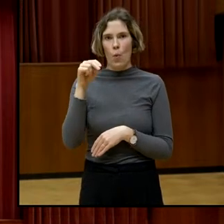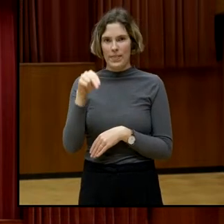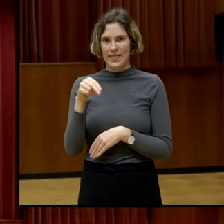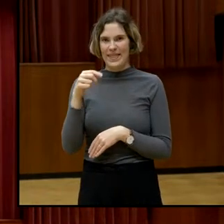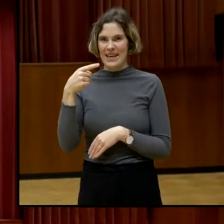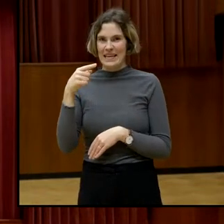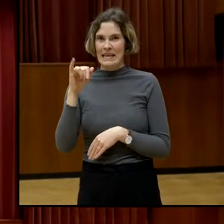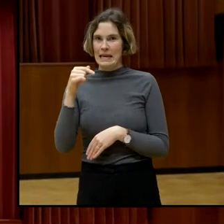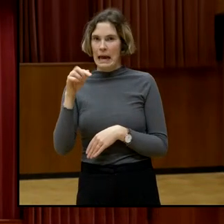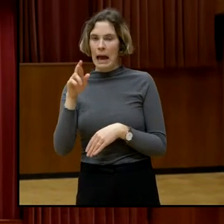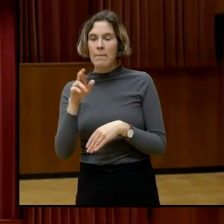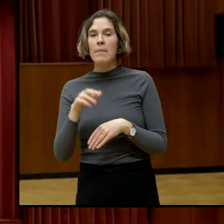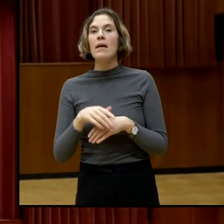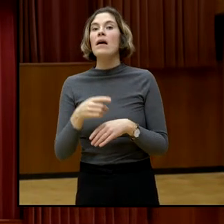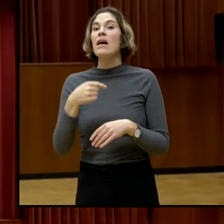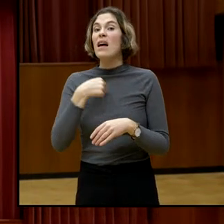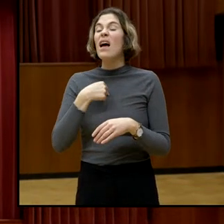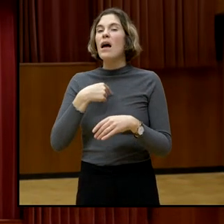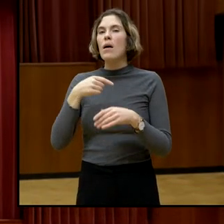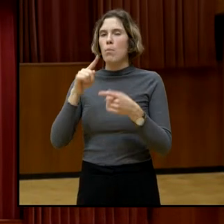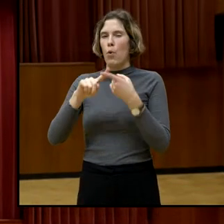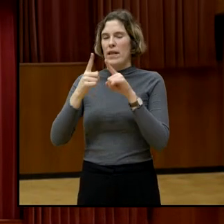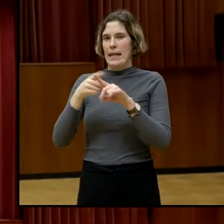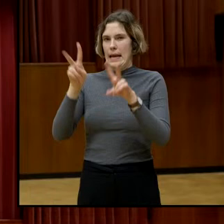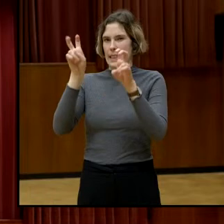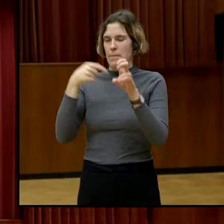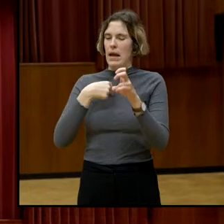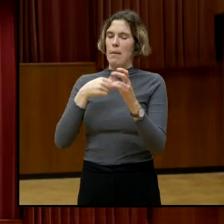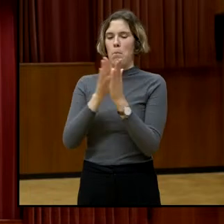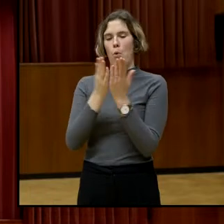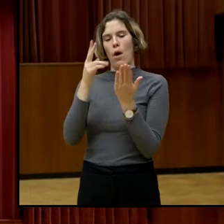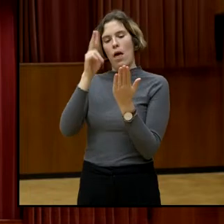ich finde auch seine Analyse sehr interessant oder